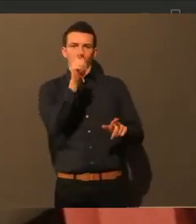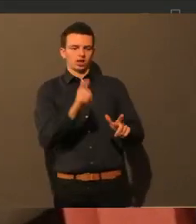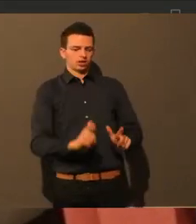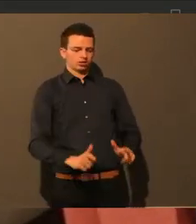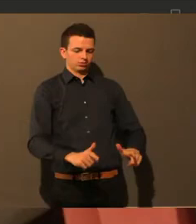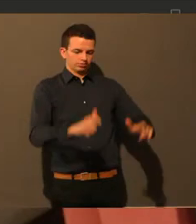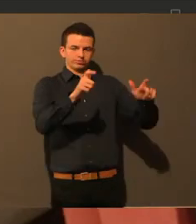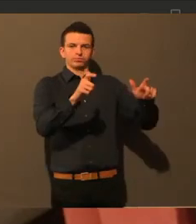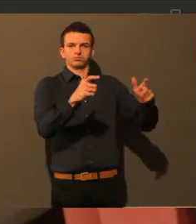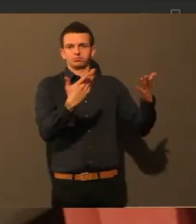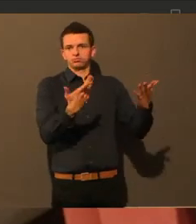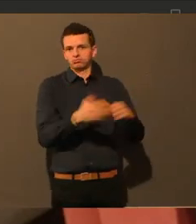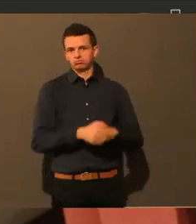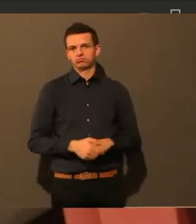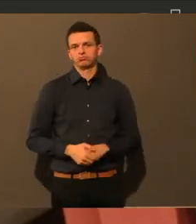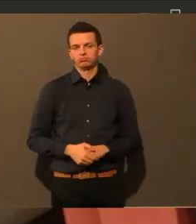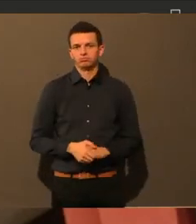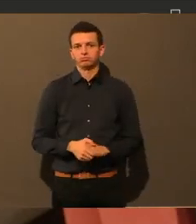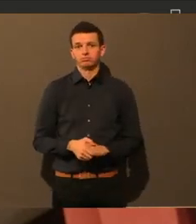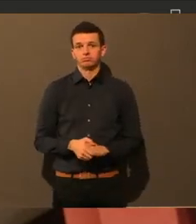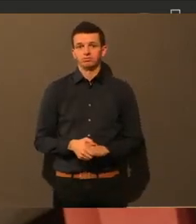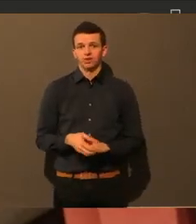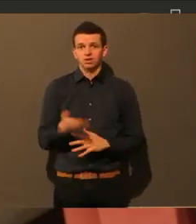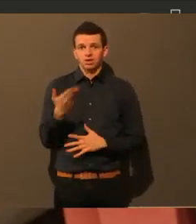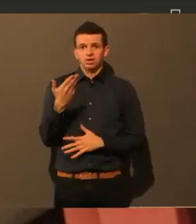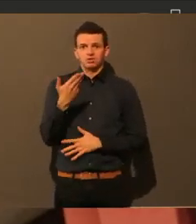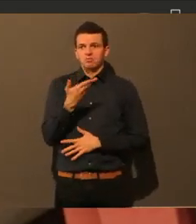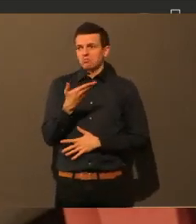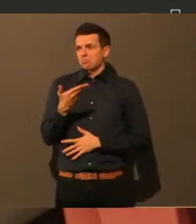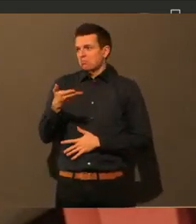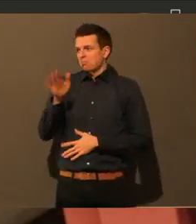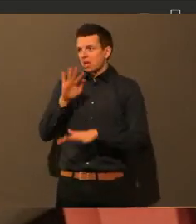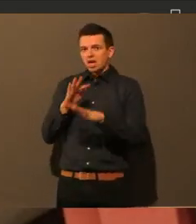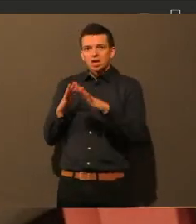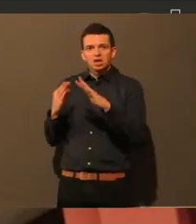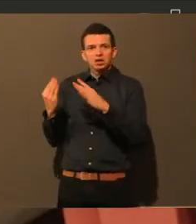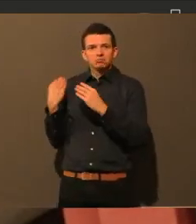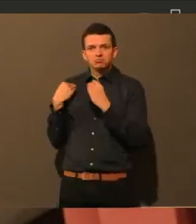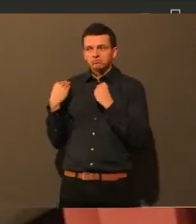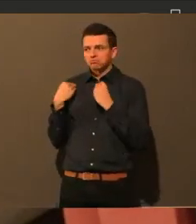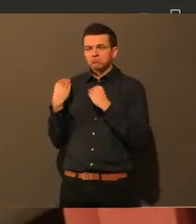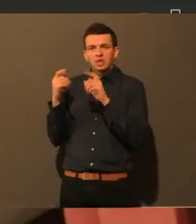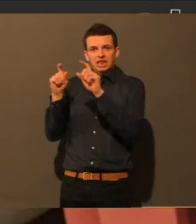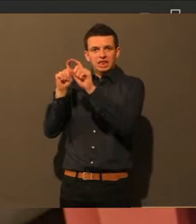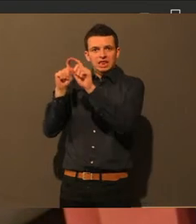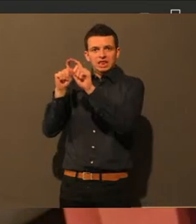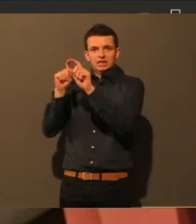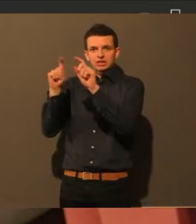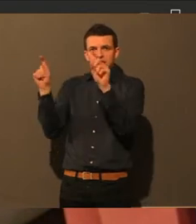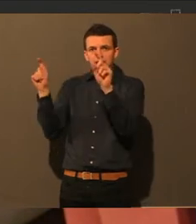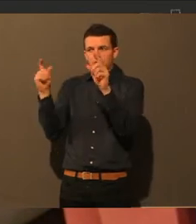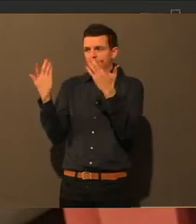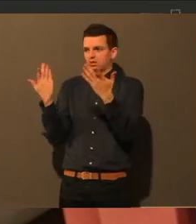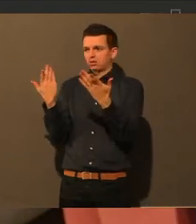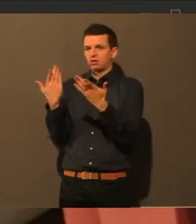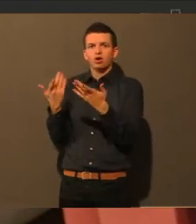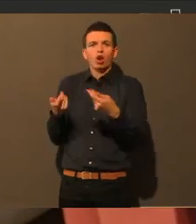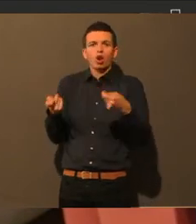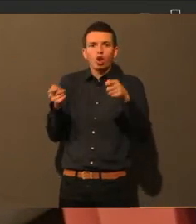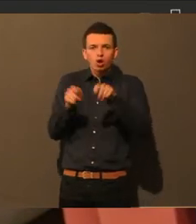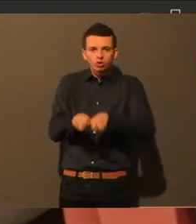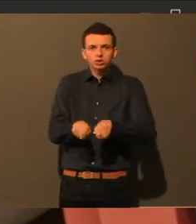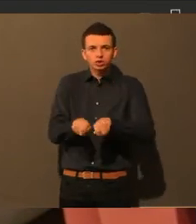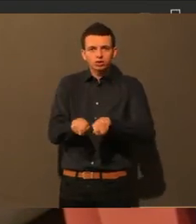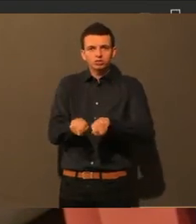Gut. Gibt es ansonsten von Ihrer Seite noch Themen zum jetzt Lockdown und das, was wir